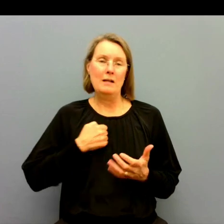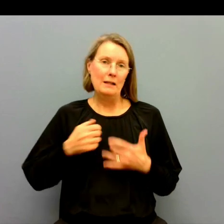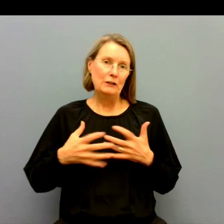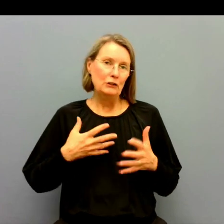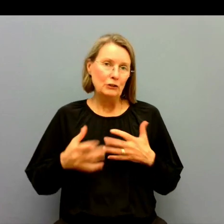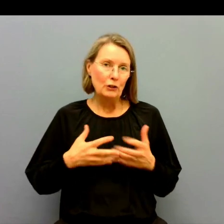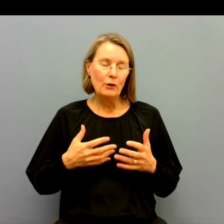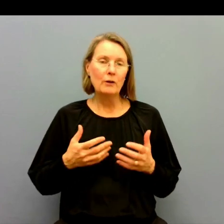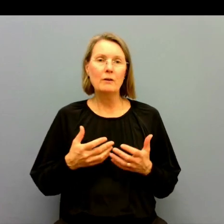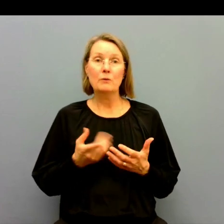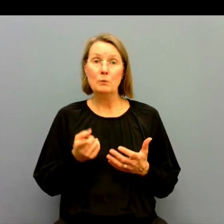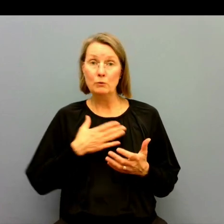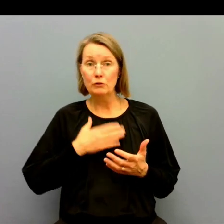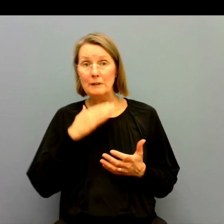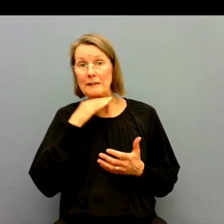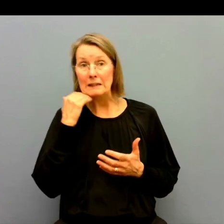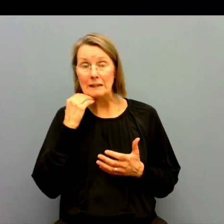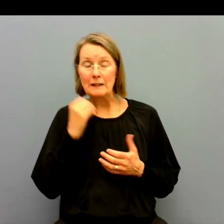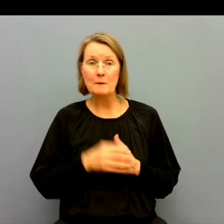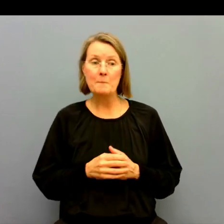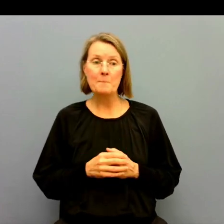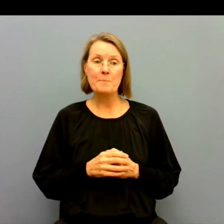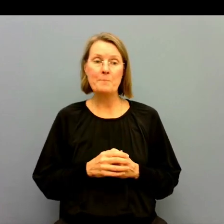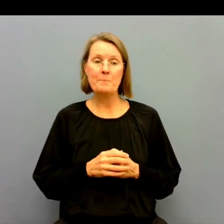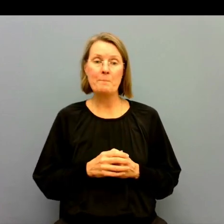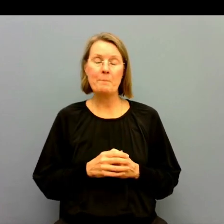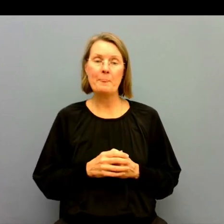det som regeringen gör? Är det tillräckligt tycker du?